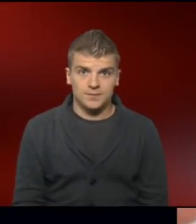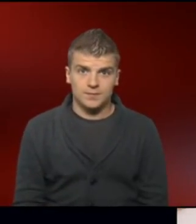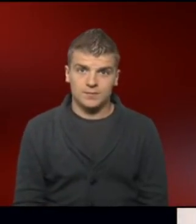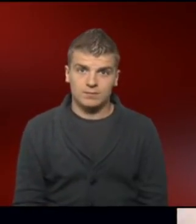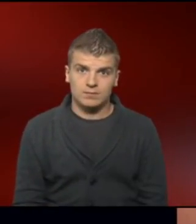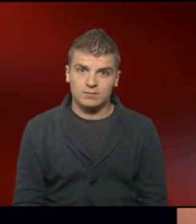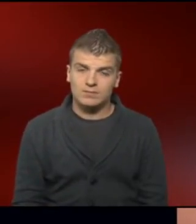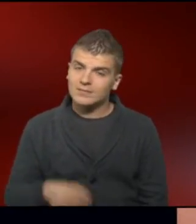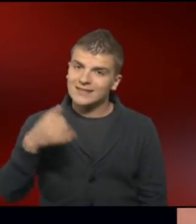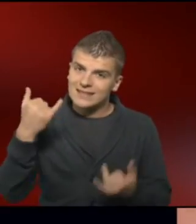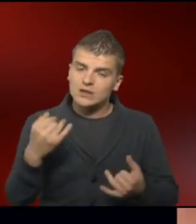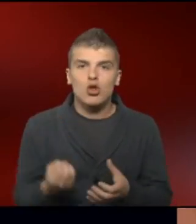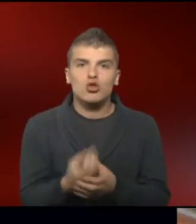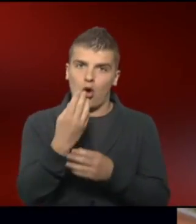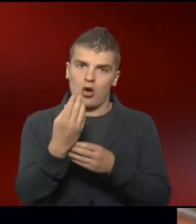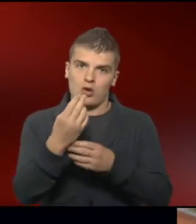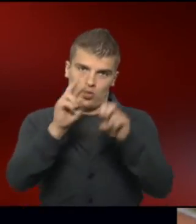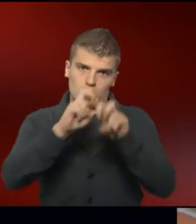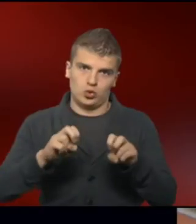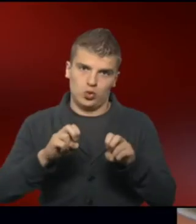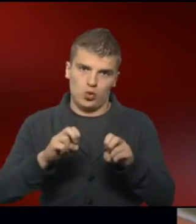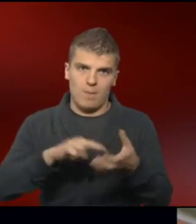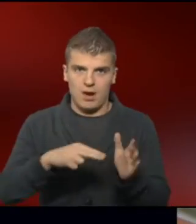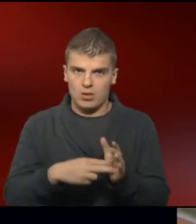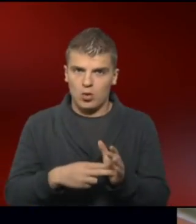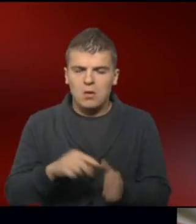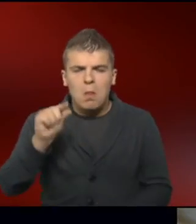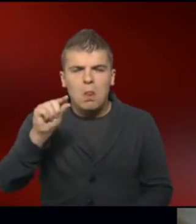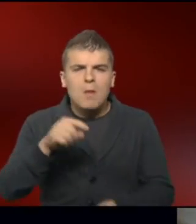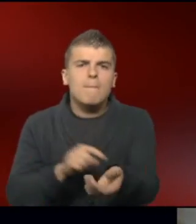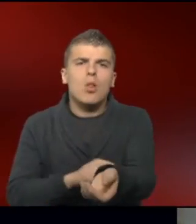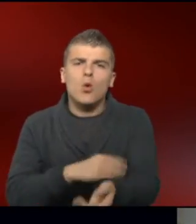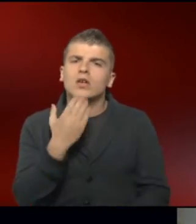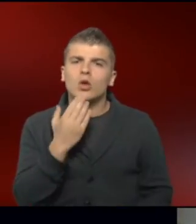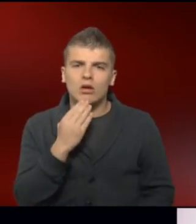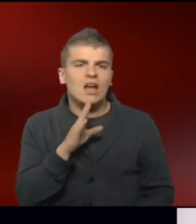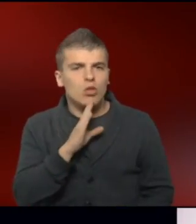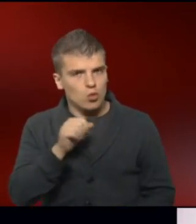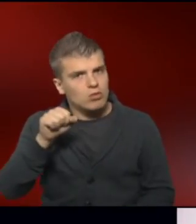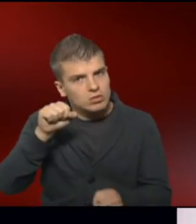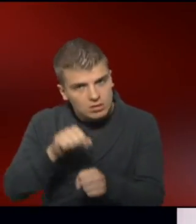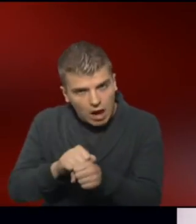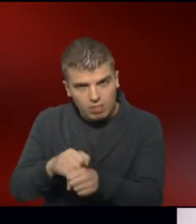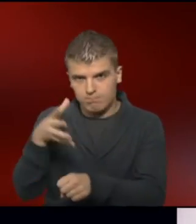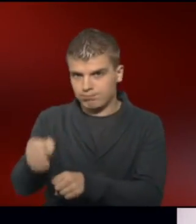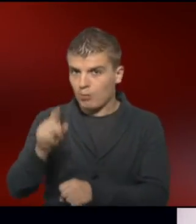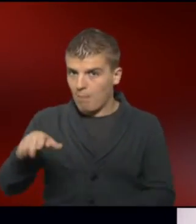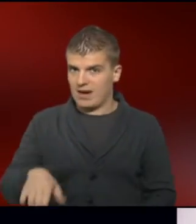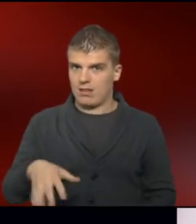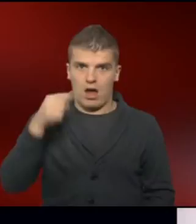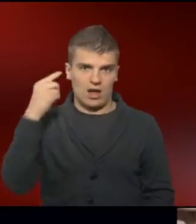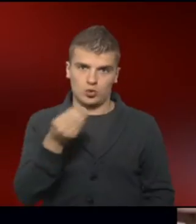Es gibt eine neue Untersuchungsmethode. Dabei reicht schon ein wenig Blut von der Mutter, um festzustellen, ob das Kind das Down-Syndrom hat.